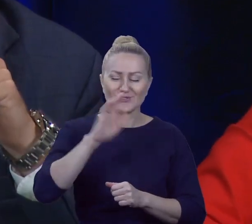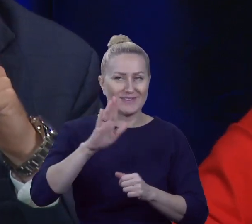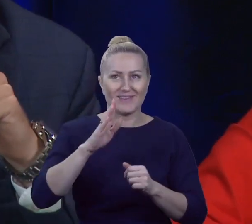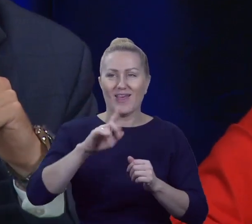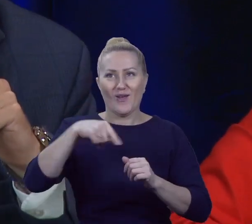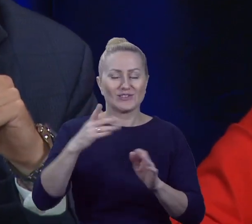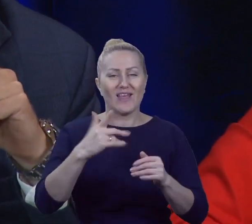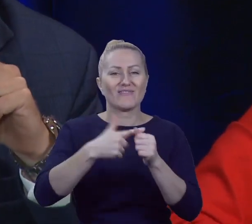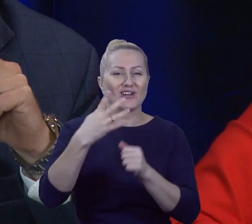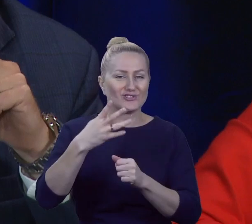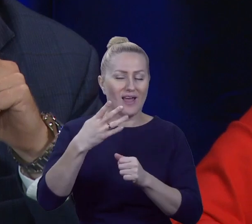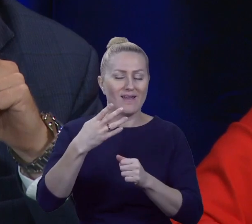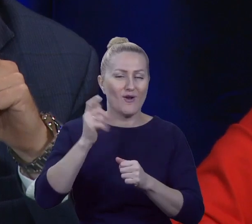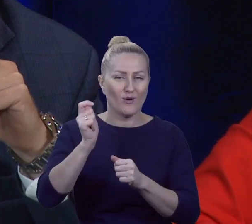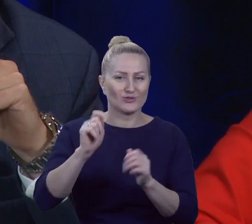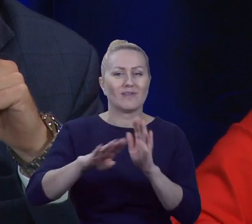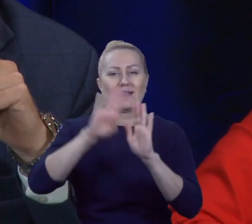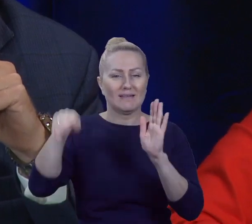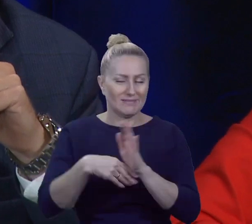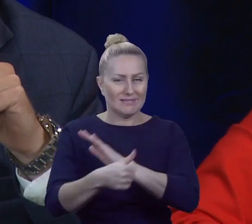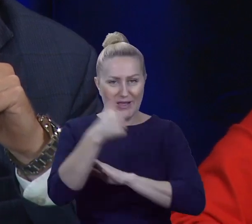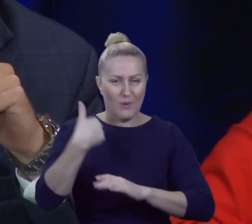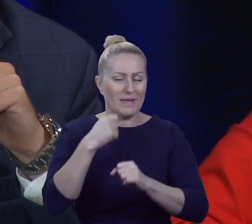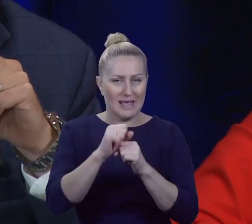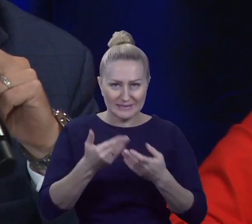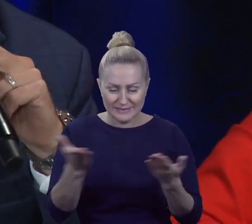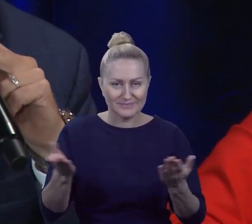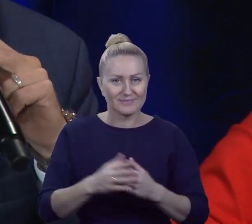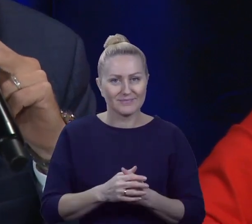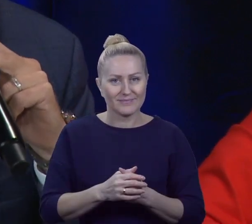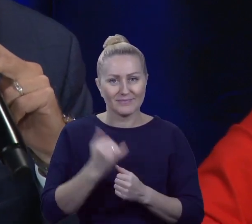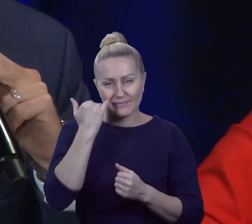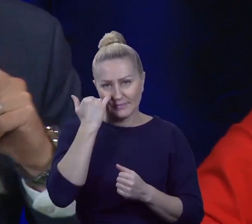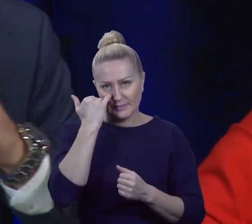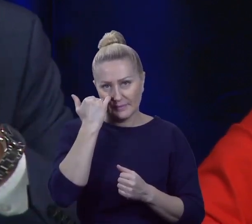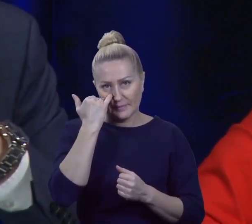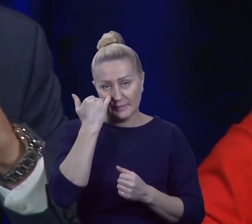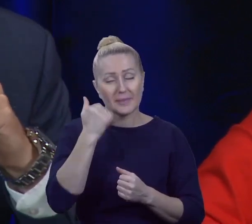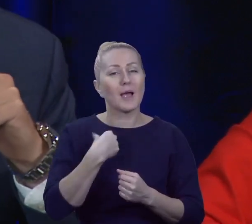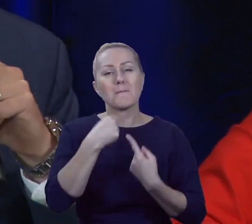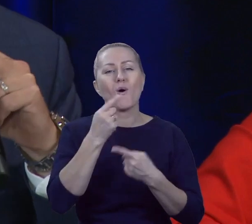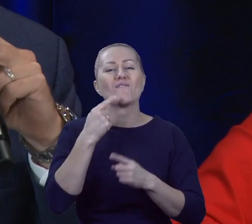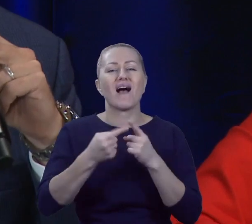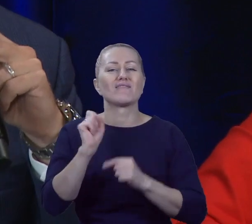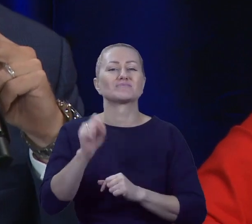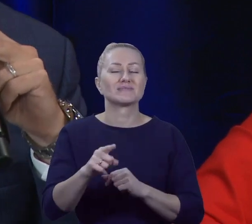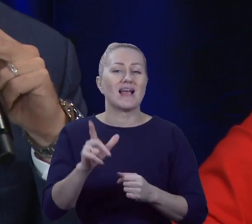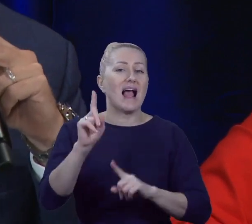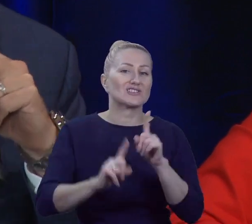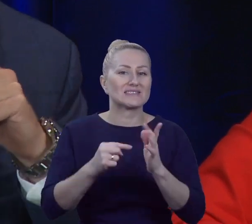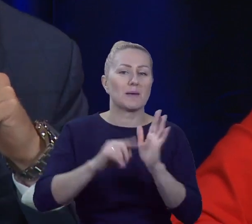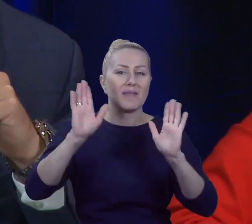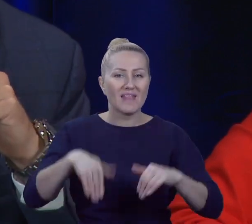godzinę, 24 godziny. Jesteśmy do Państwa dyspozycji i powiem trochę nawet pół żartem, serio, ale mi zdarza się, że